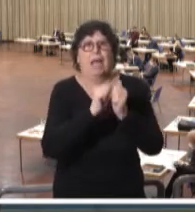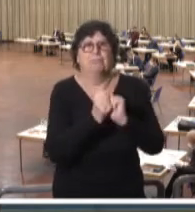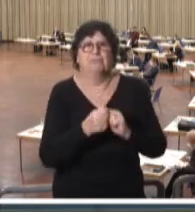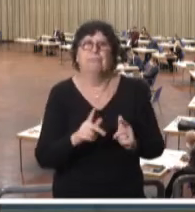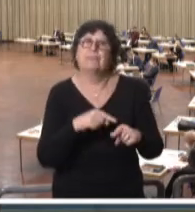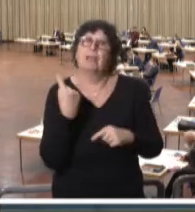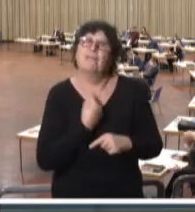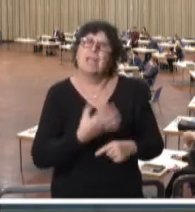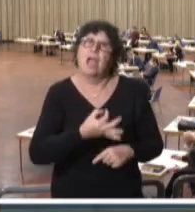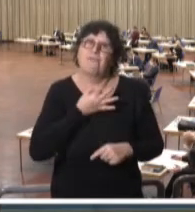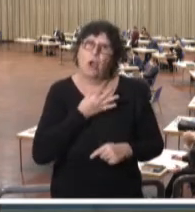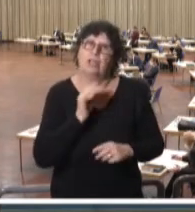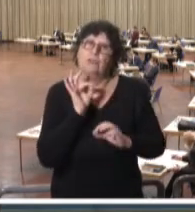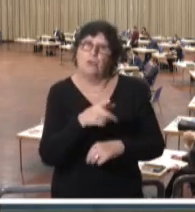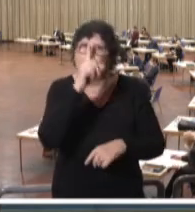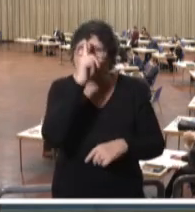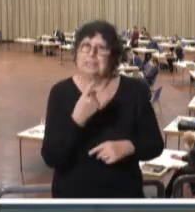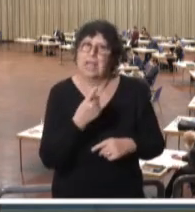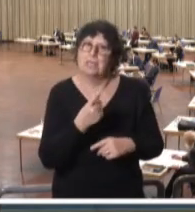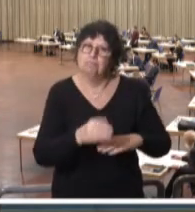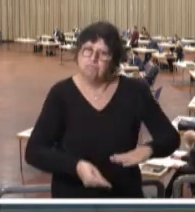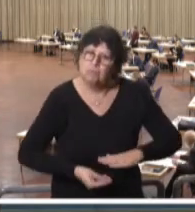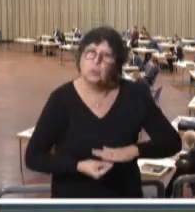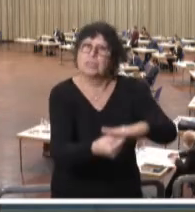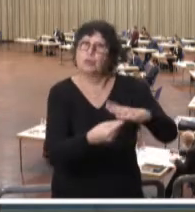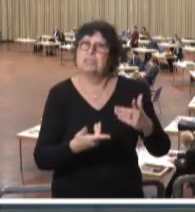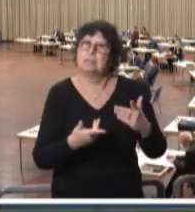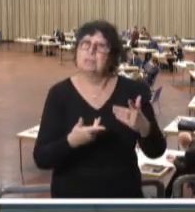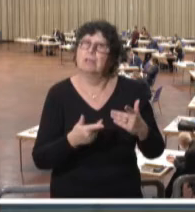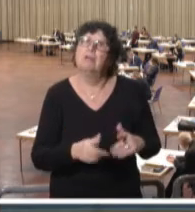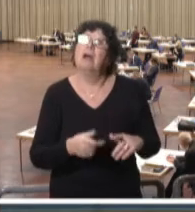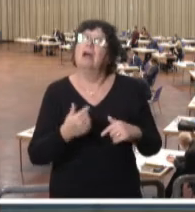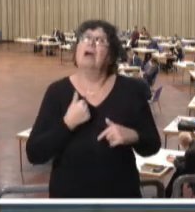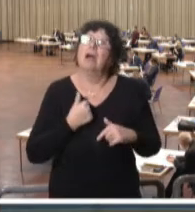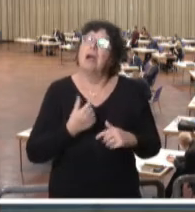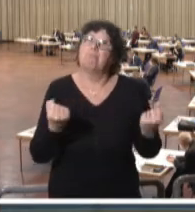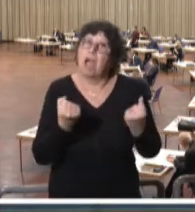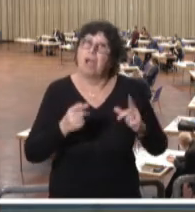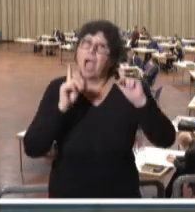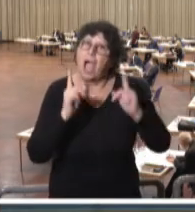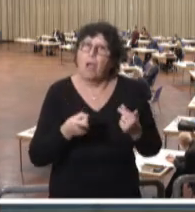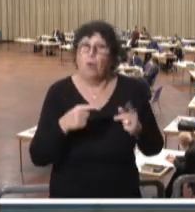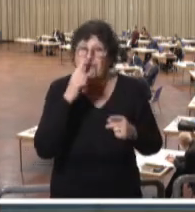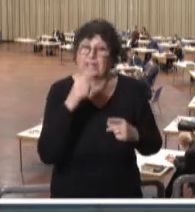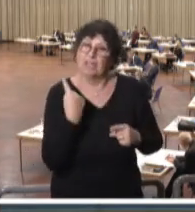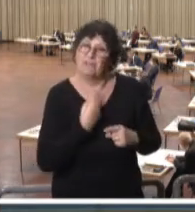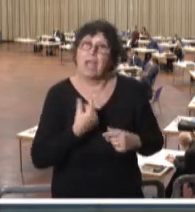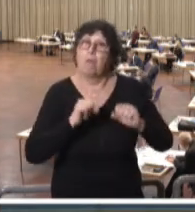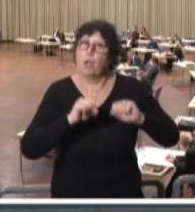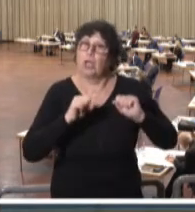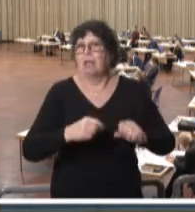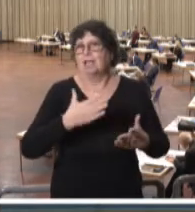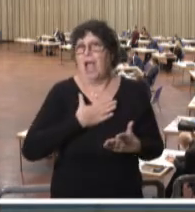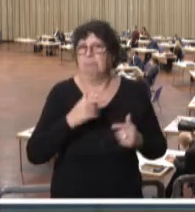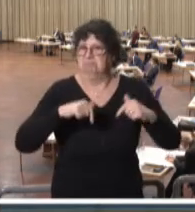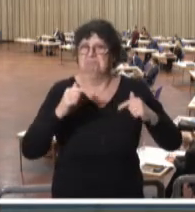So, wir wollen für die Polizei eintreten und wir würden das auch machen, wenn wir die Möglichkeiten hätten. Wir